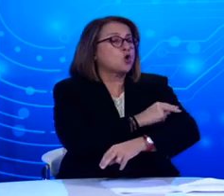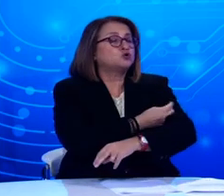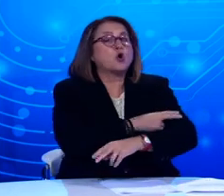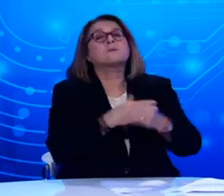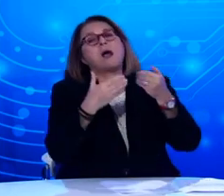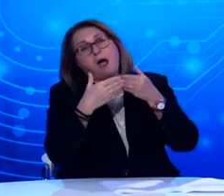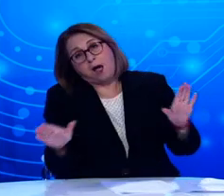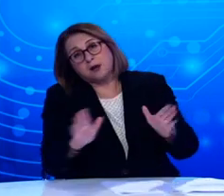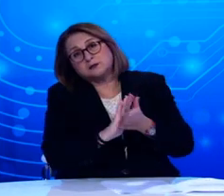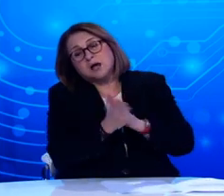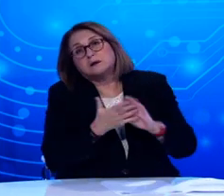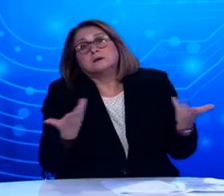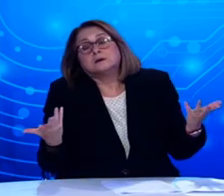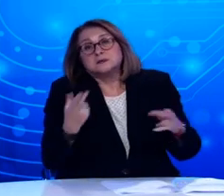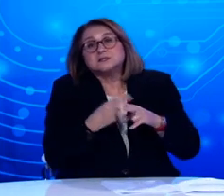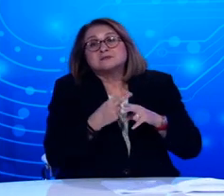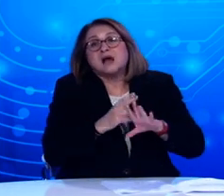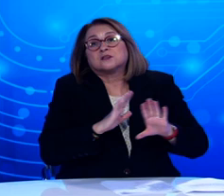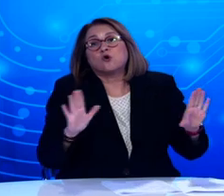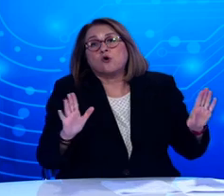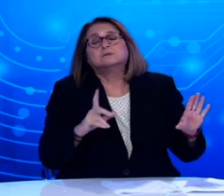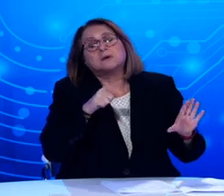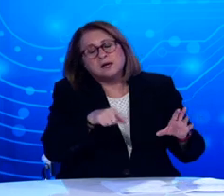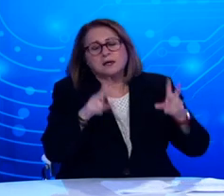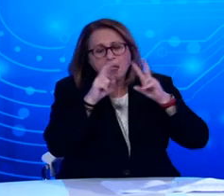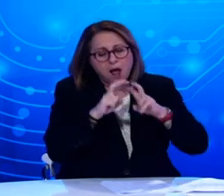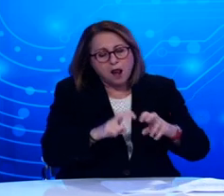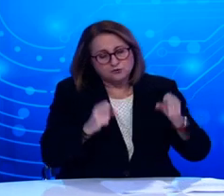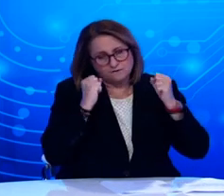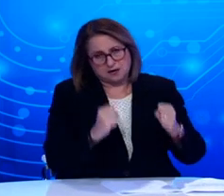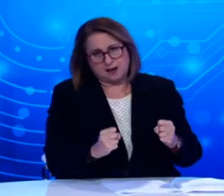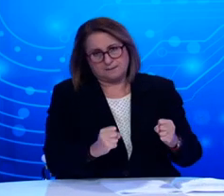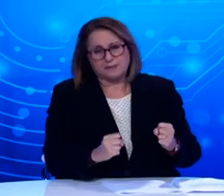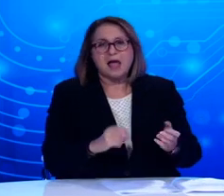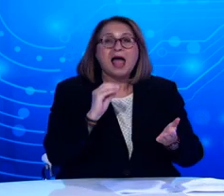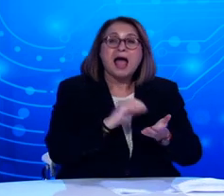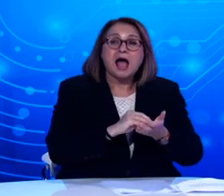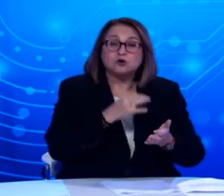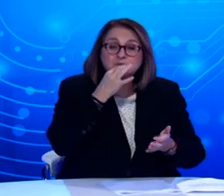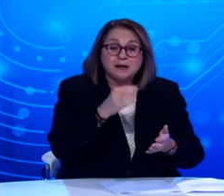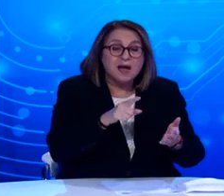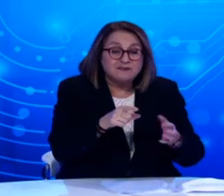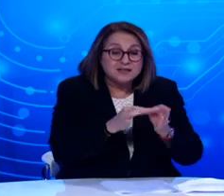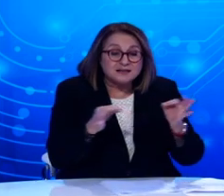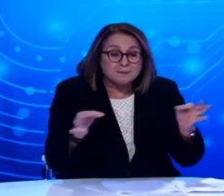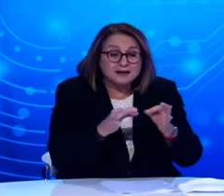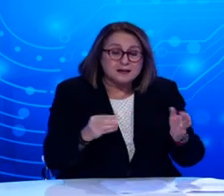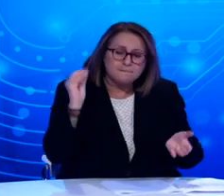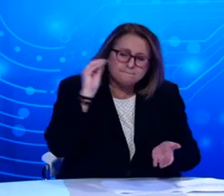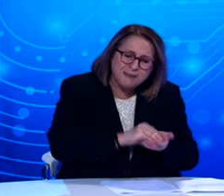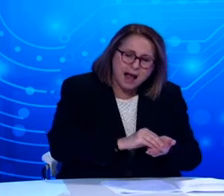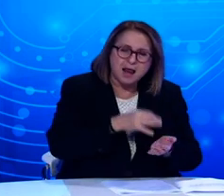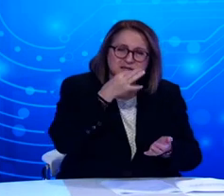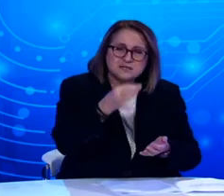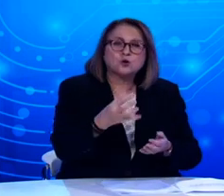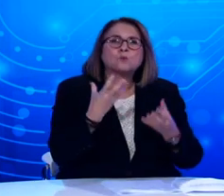ακόμη μια φορά να επισημάνουμε τη σημασία της στήρησης των μέτρων στην αντιμετώπιση της πανδημίας. Και είμαστε ευπεπισμένοι ότι